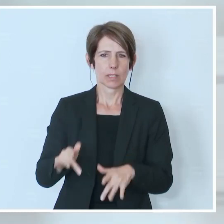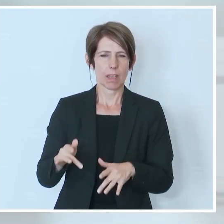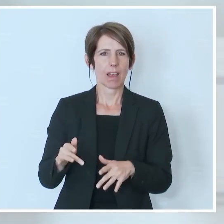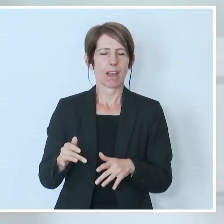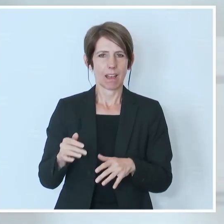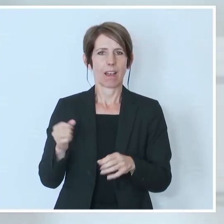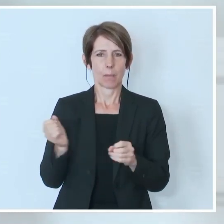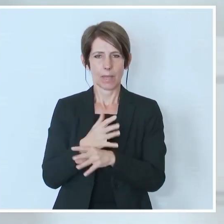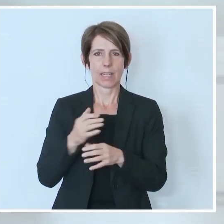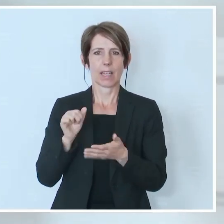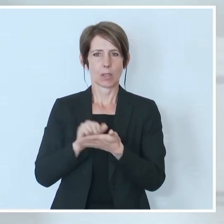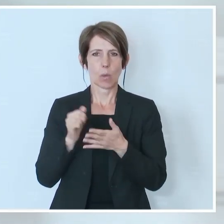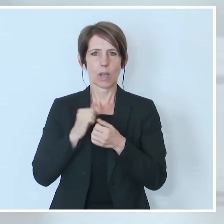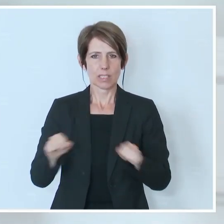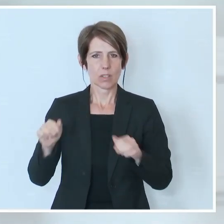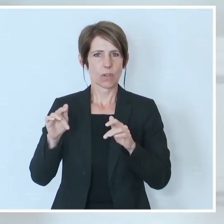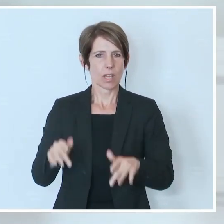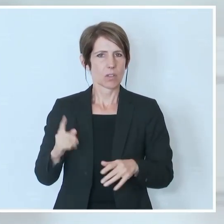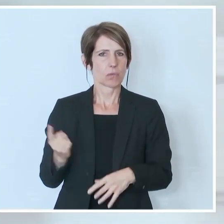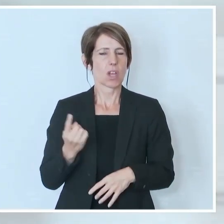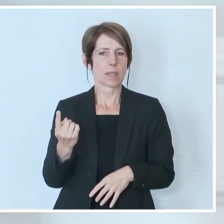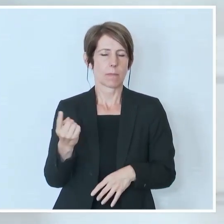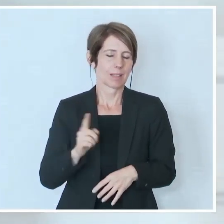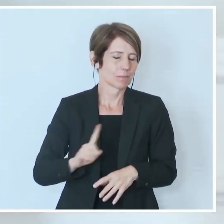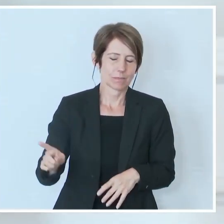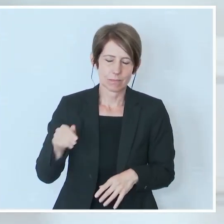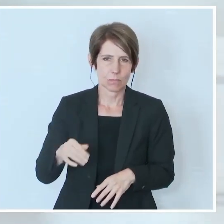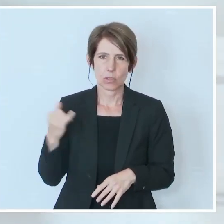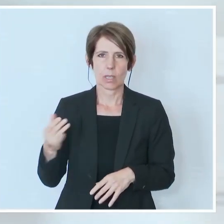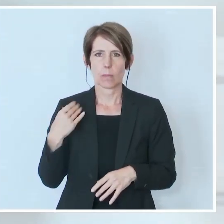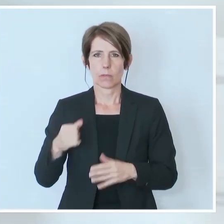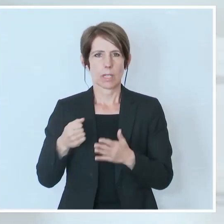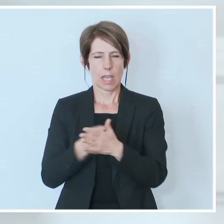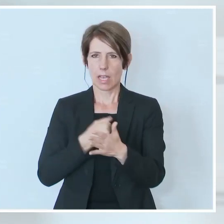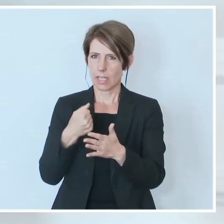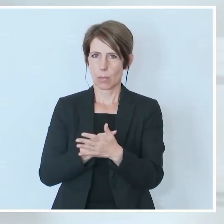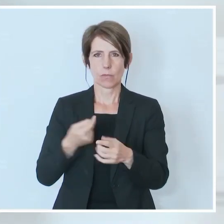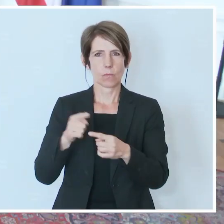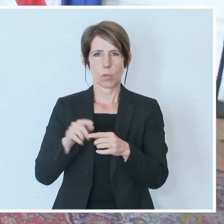von offenen, freien Gesellschaften immer wieder kämpfen müssen und sie auch neu im Diskurs definieren müssen.